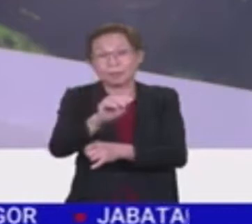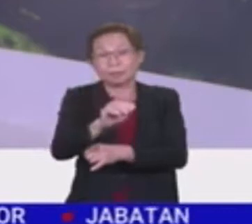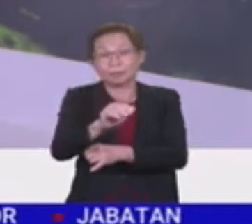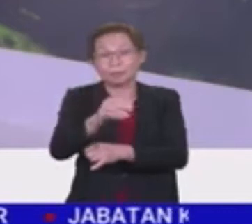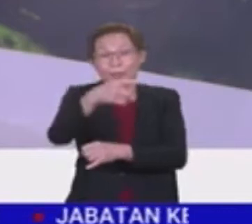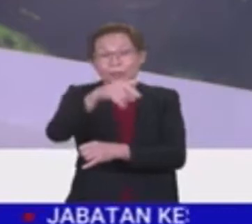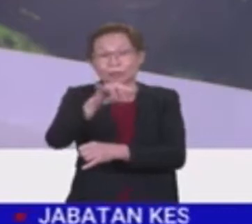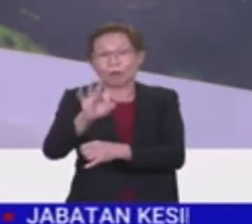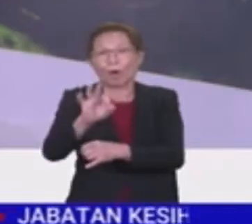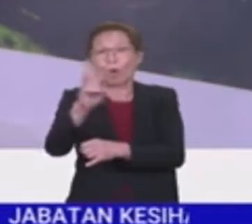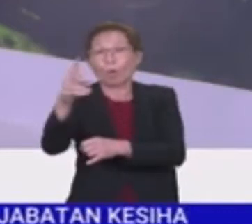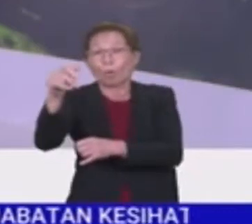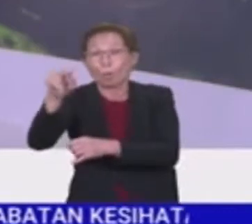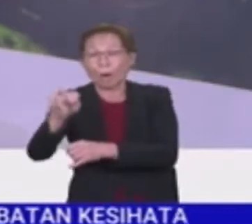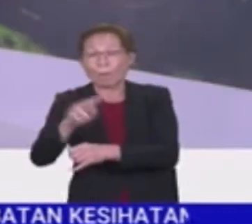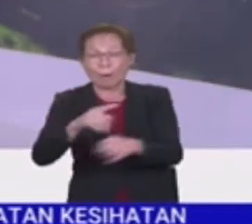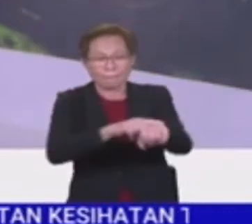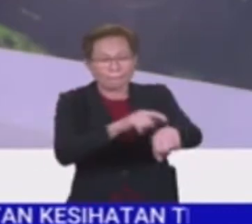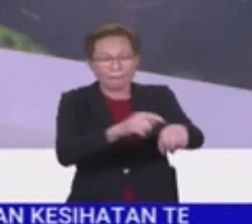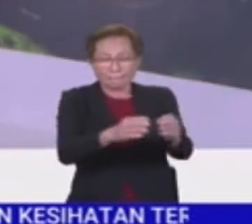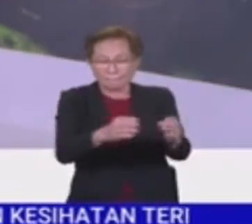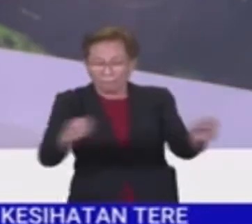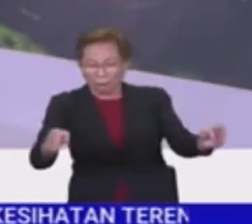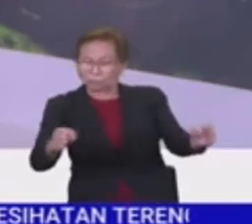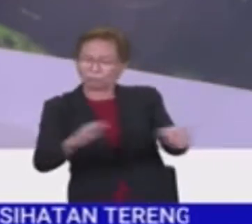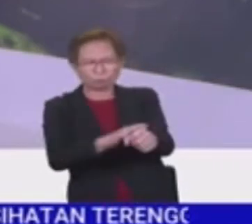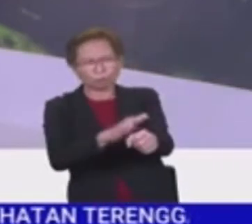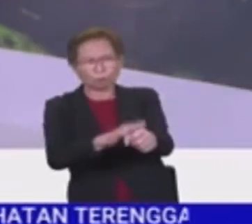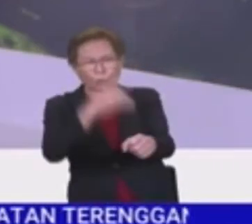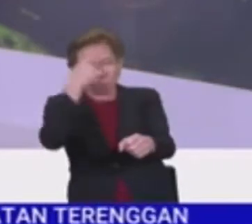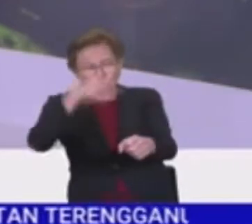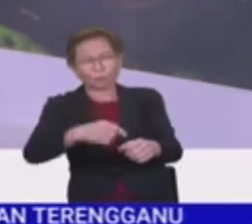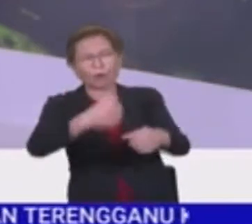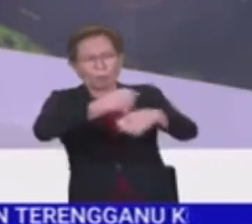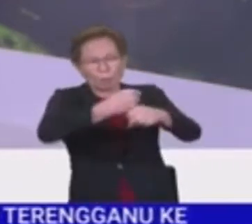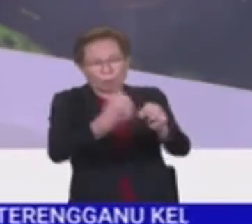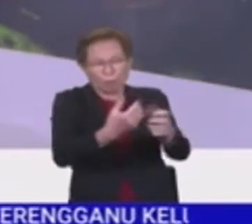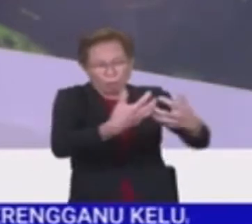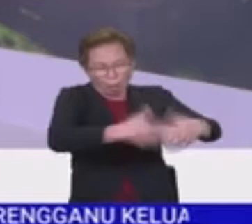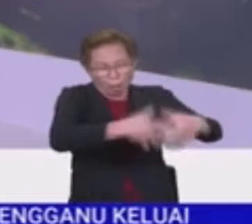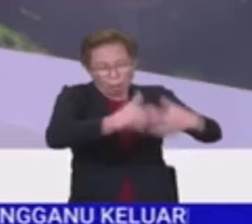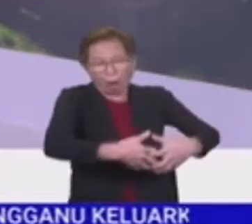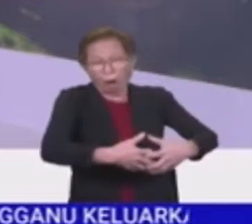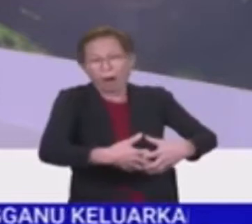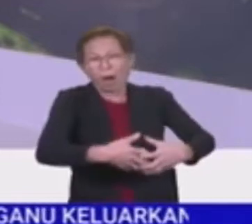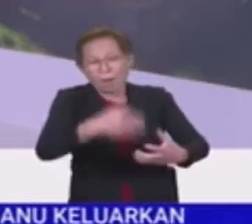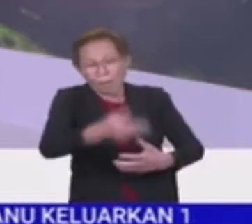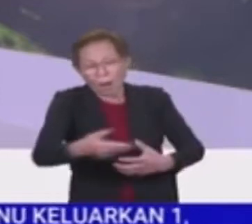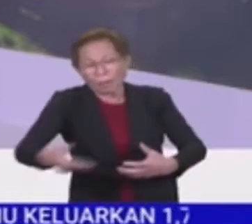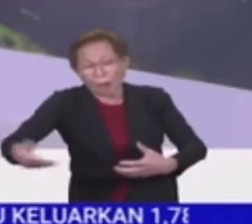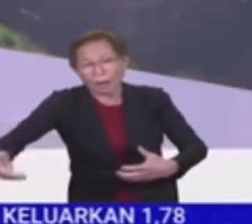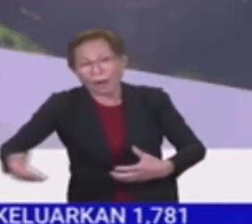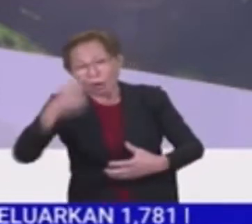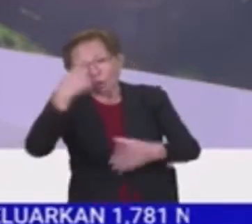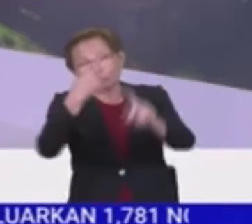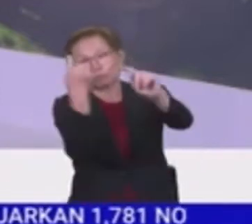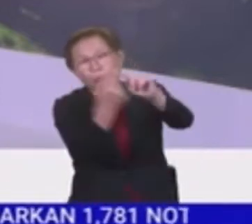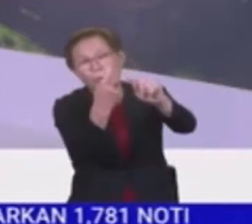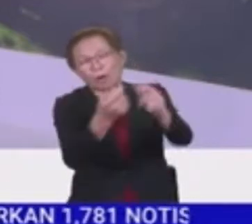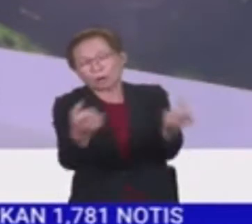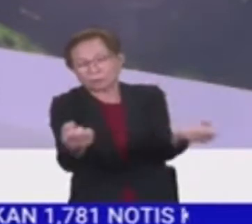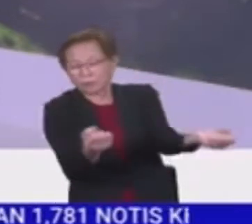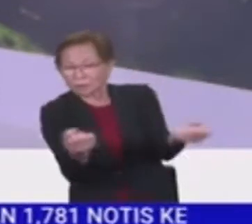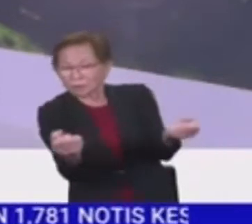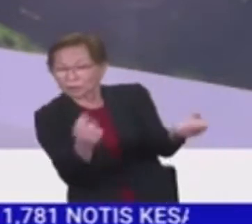Dr. Wan Mazlina Wan Mohamad, tempoh itu dilihat memadai untuk pengeluar mendapatkan bekalan cip dan bahan mentah untuk pembuatan